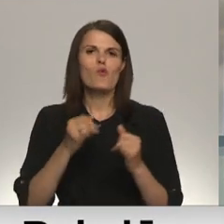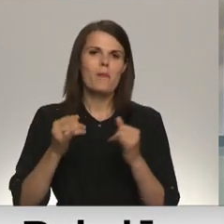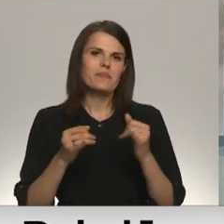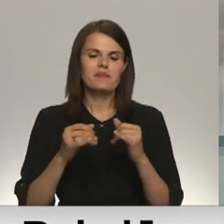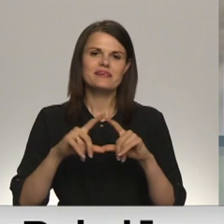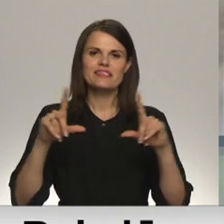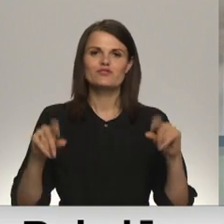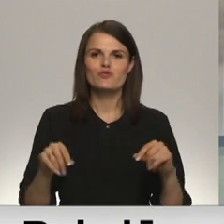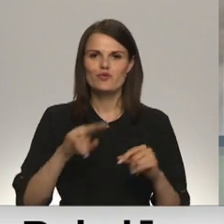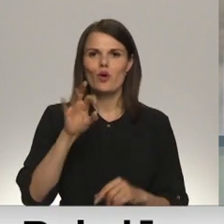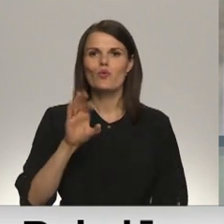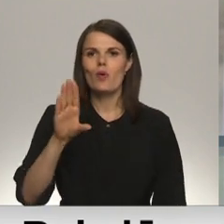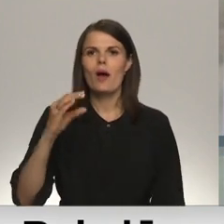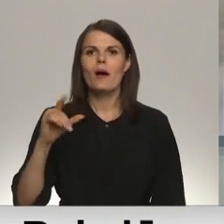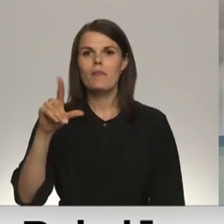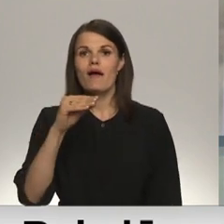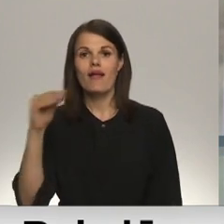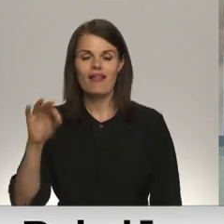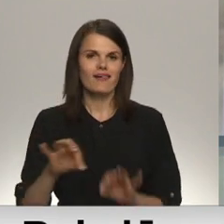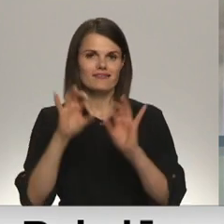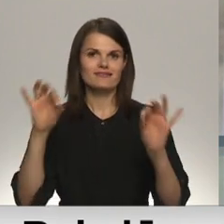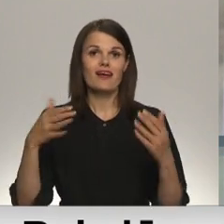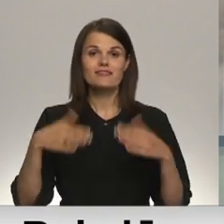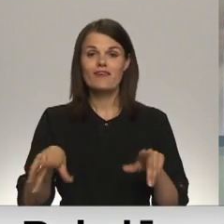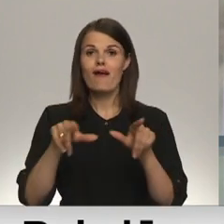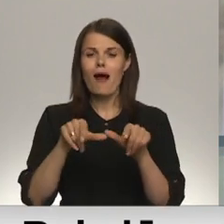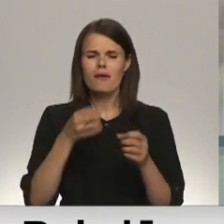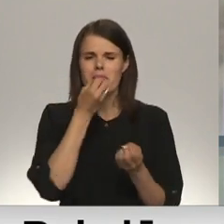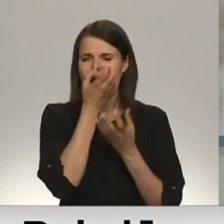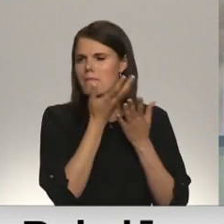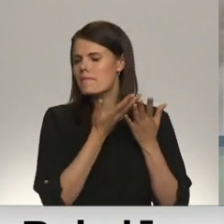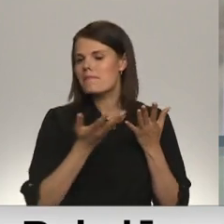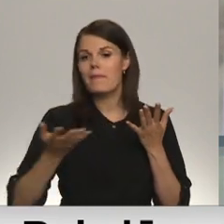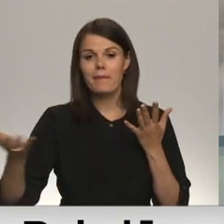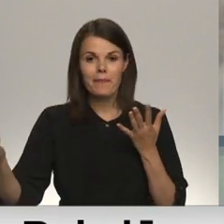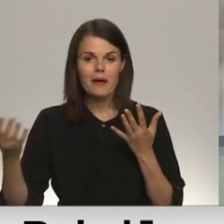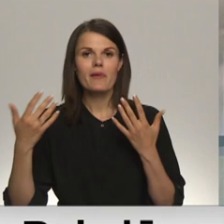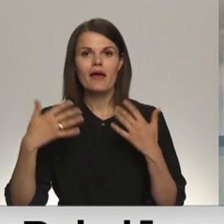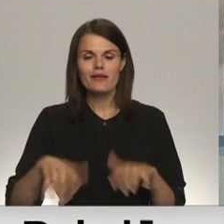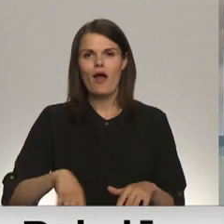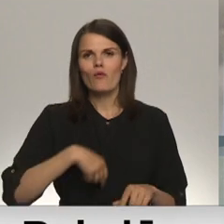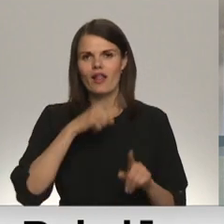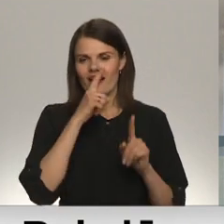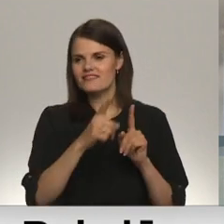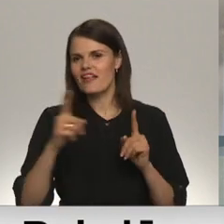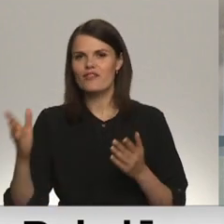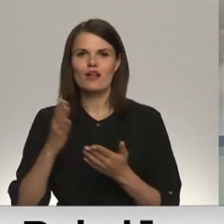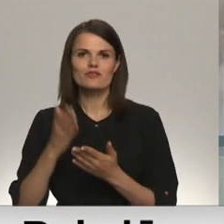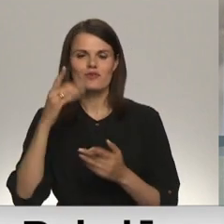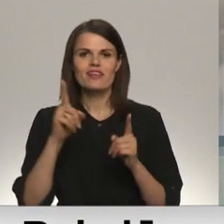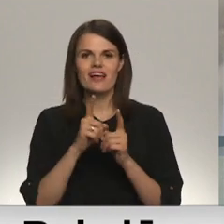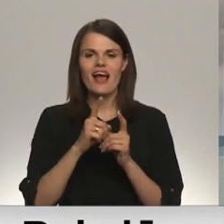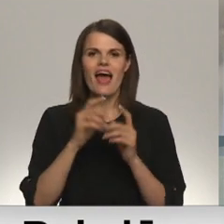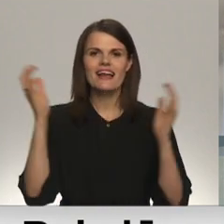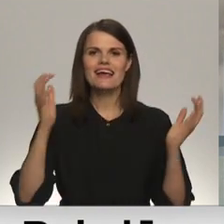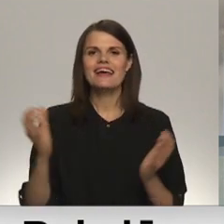sākās jau aprilī, kad dažādu augu šķirņu kultūras slīga ziedu kupenās. Vairāk nedēļa garumā tur tagad norit arī ceriņu